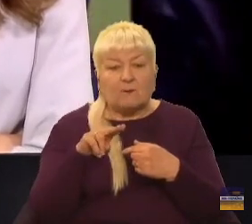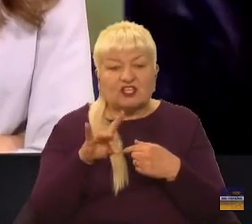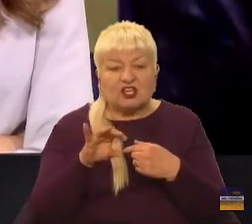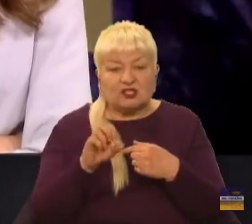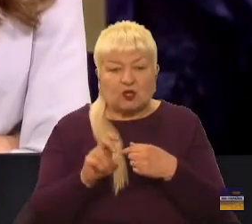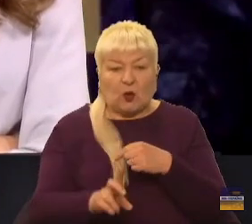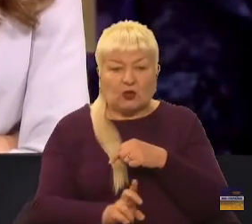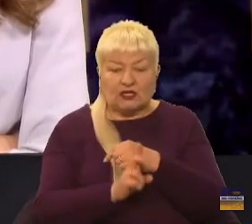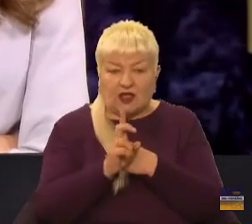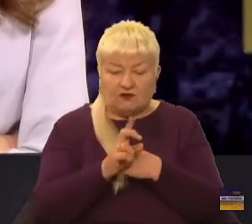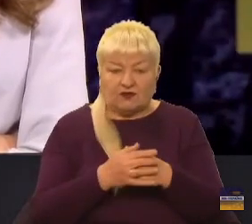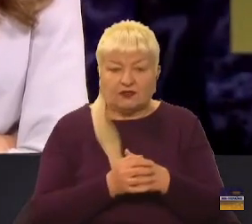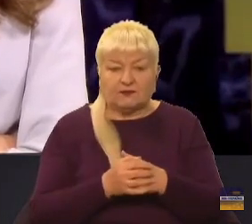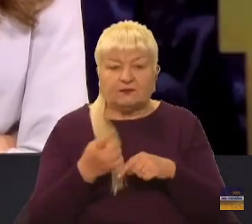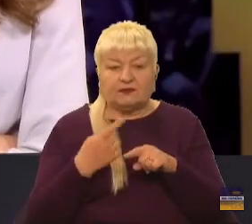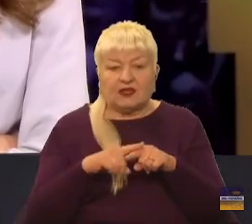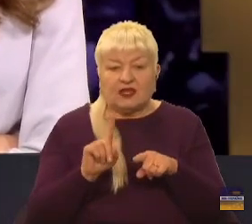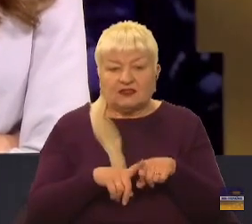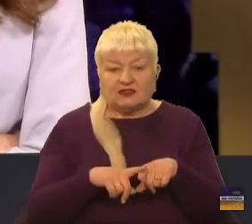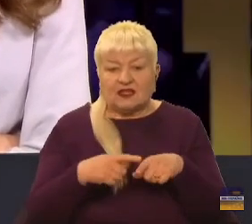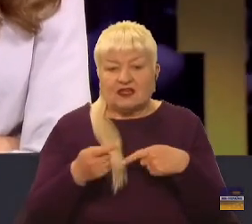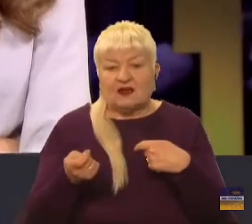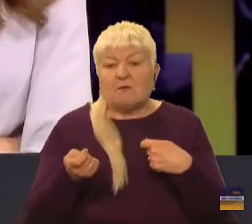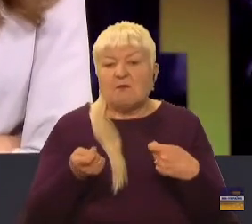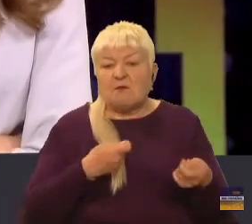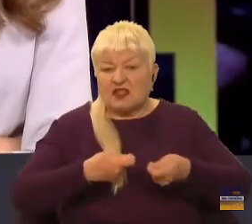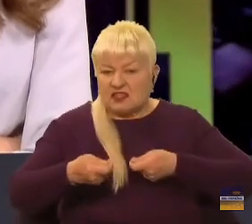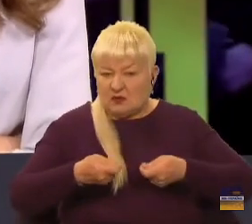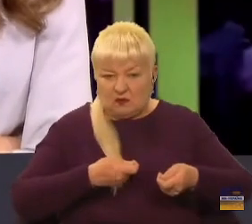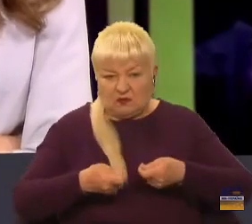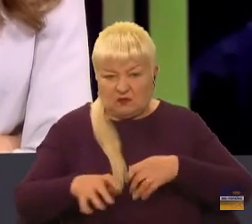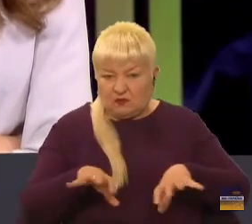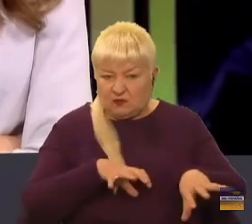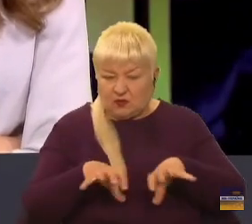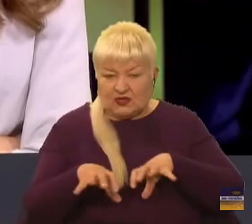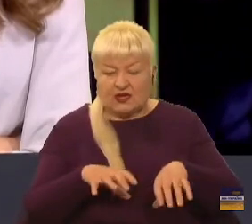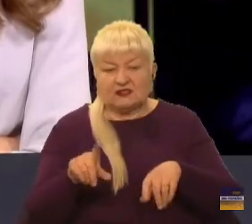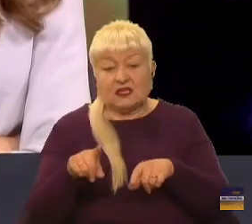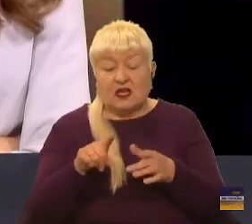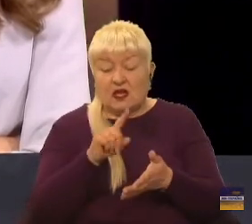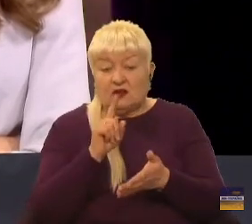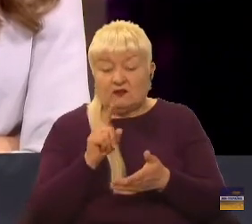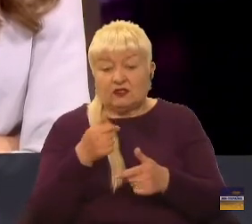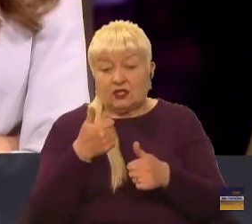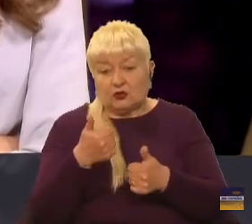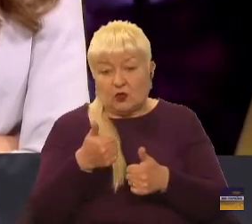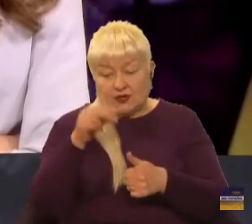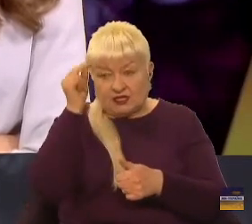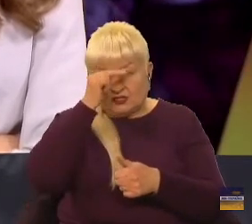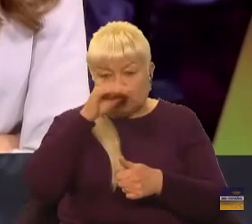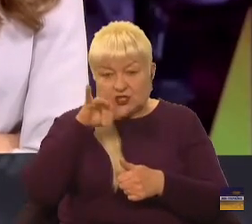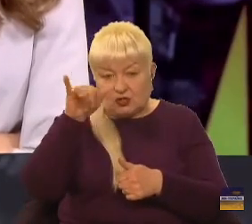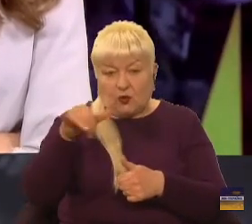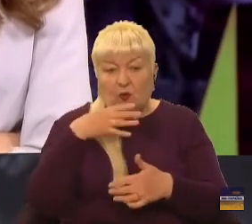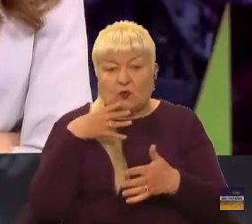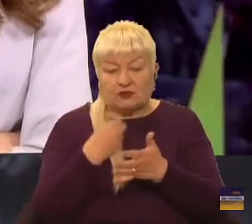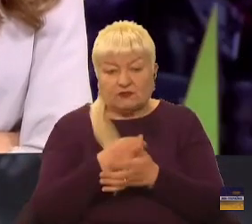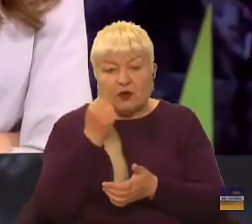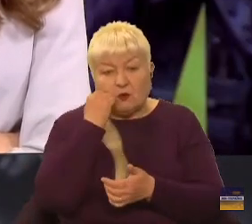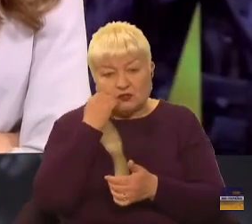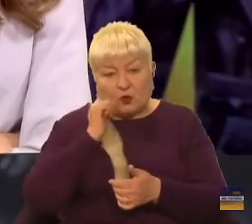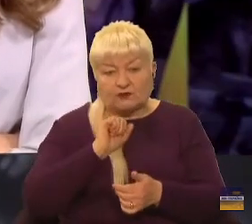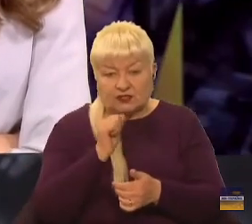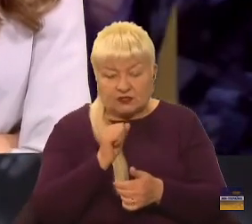Ну, по-перше, це маніпуляція на маніпуляцію. Вони добре навчилися у своїх кремлівських друзів. Суд